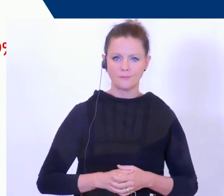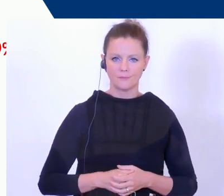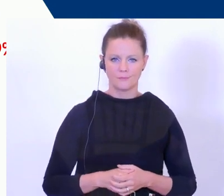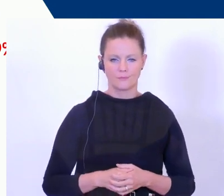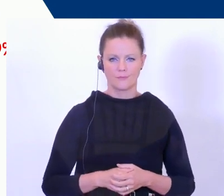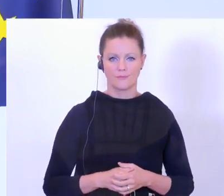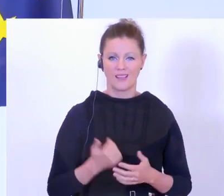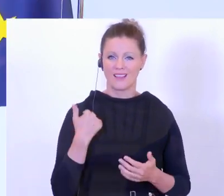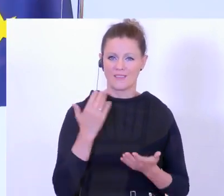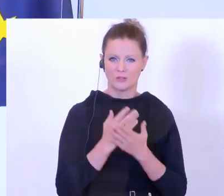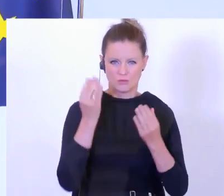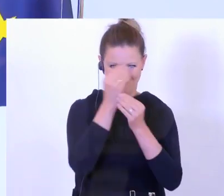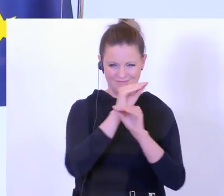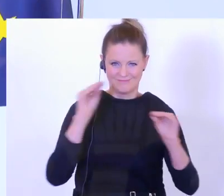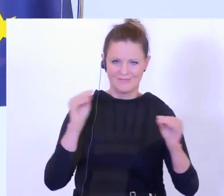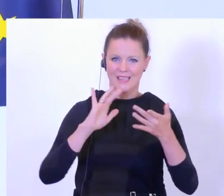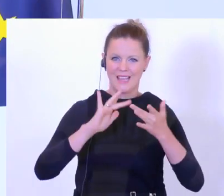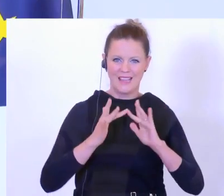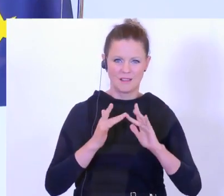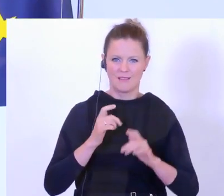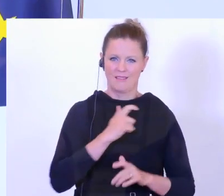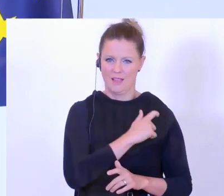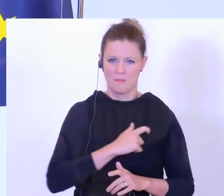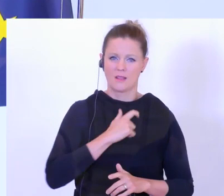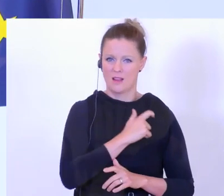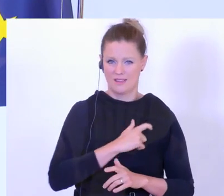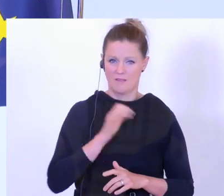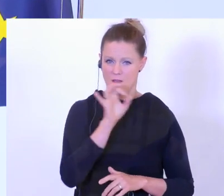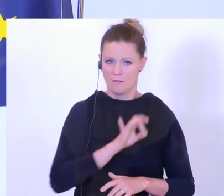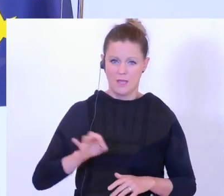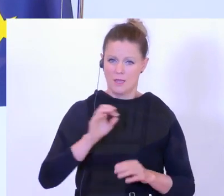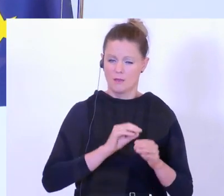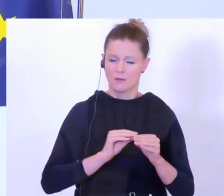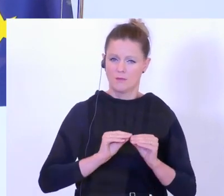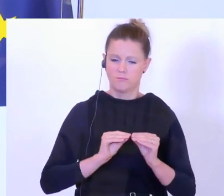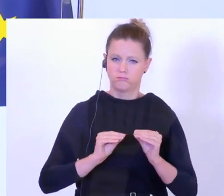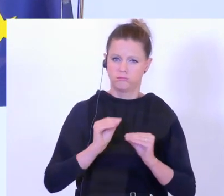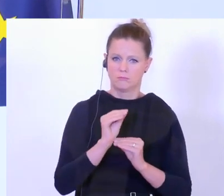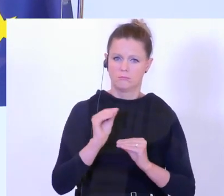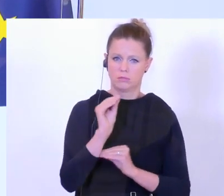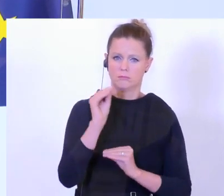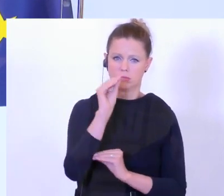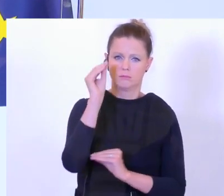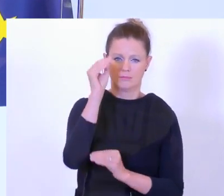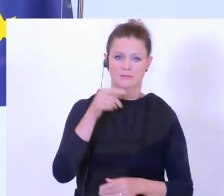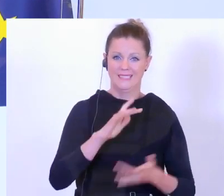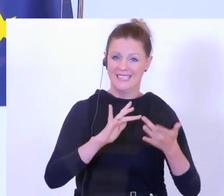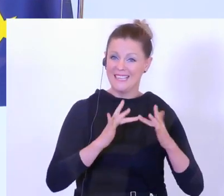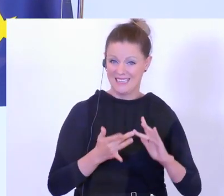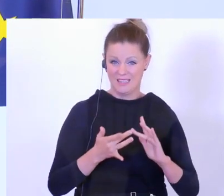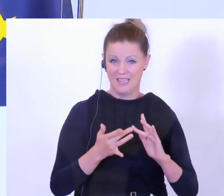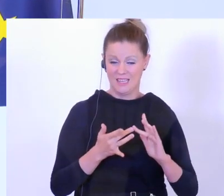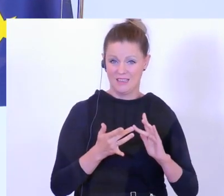Wie schon gesagt, die Internetkriminalität ist enorm im Steigen. Das Internet wird zunehmend für